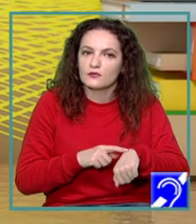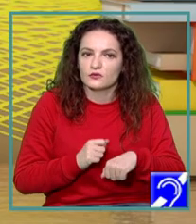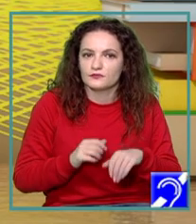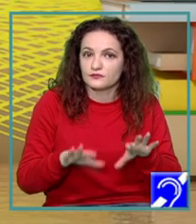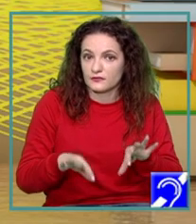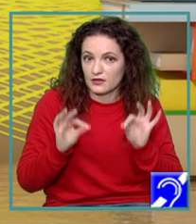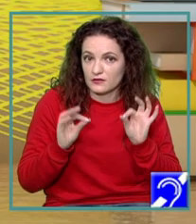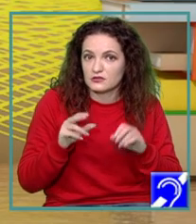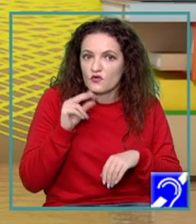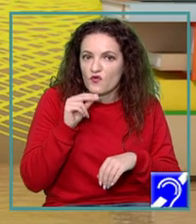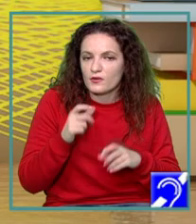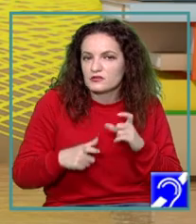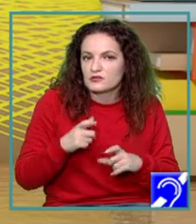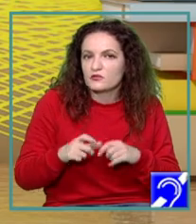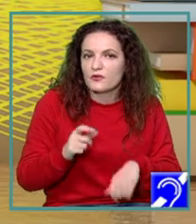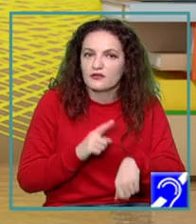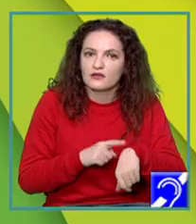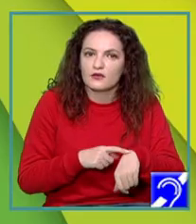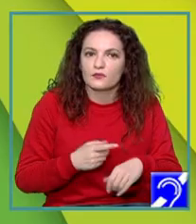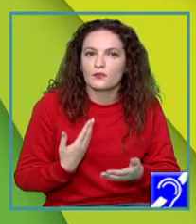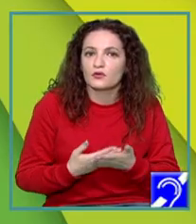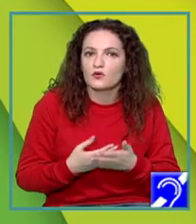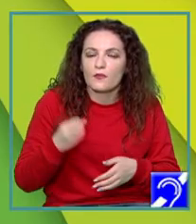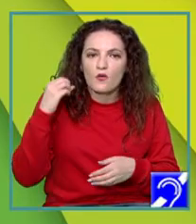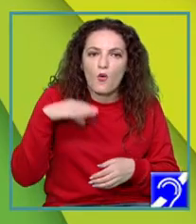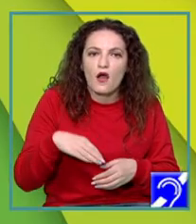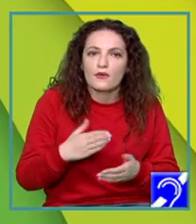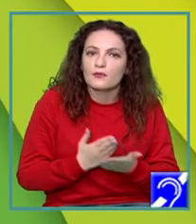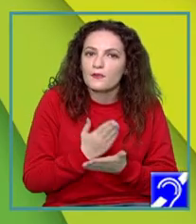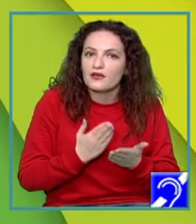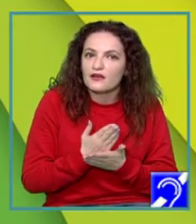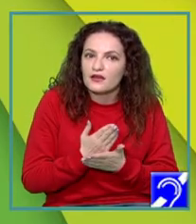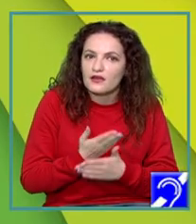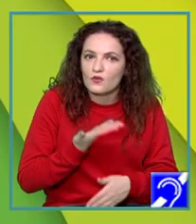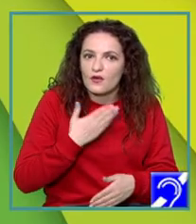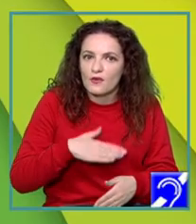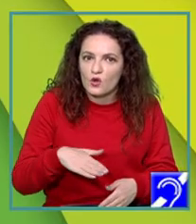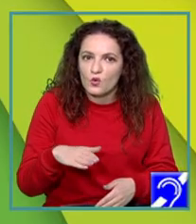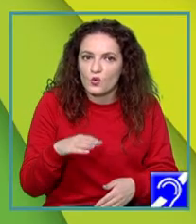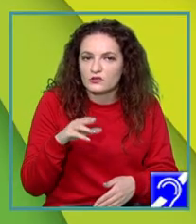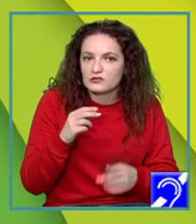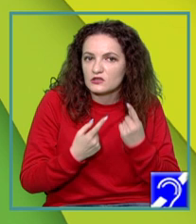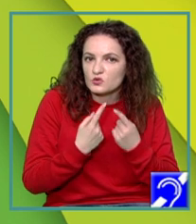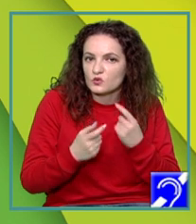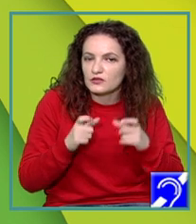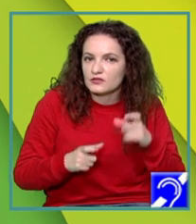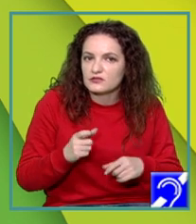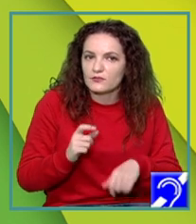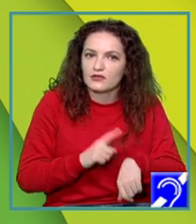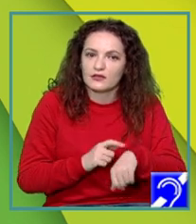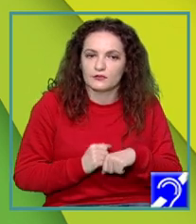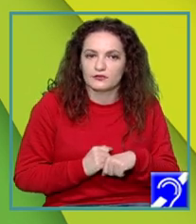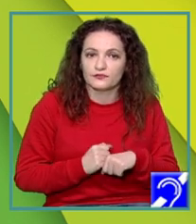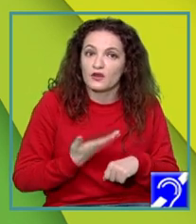vă vorbesc despre timp pentru că pe oameni întotdeauna i-a fascinat timpul și mai întâi și-au dorit să îl